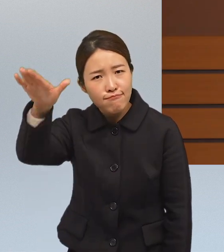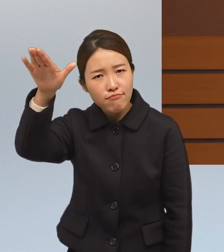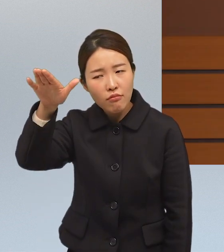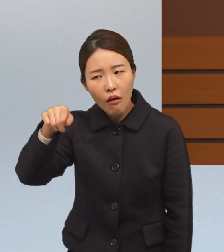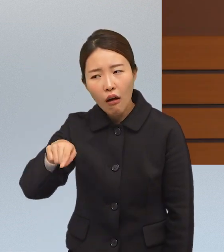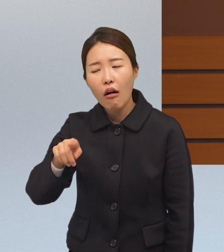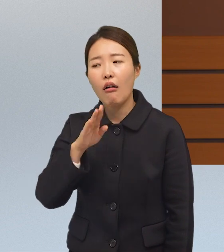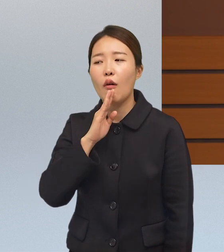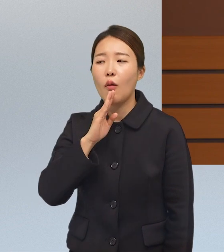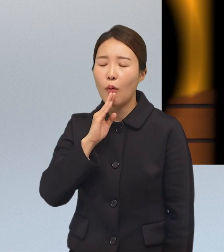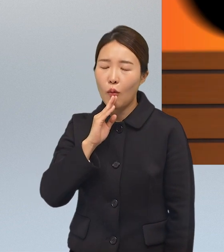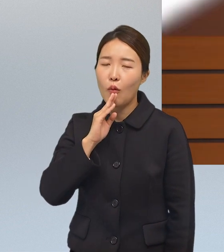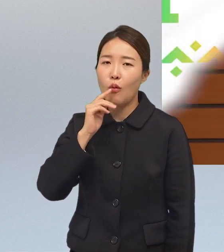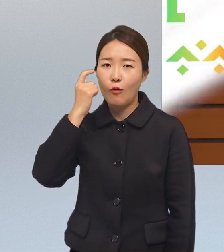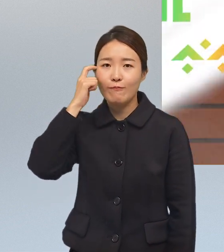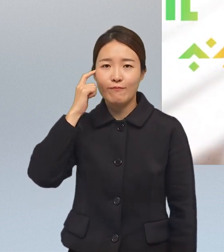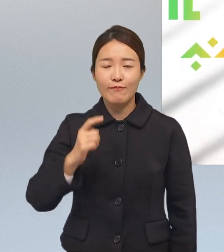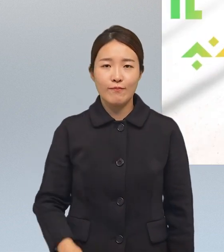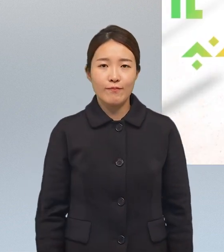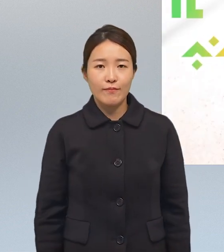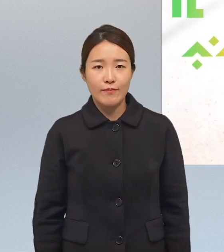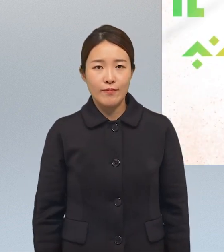그런 생각을 또 해보게 되는 것 같아요